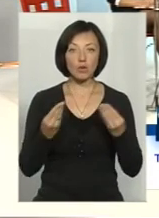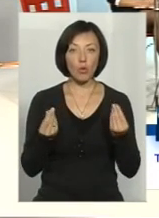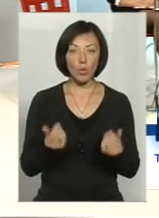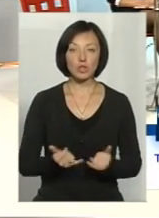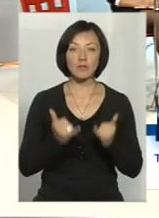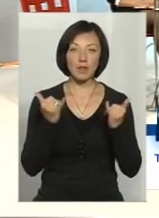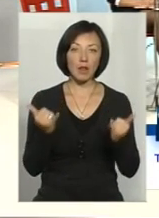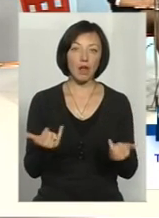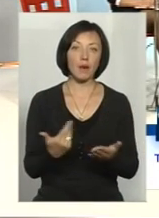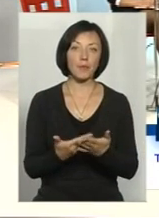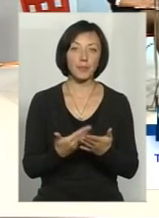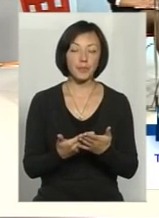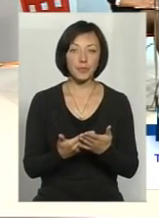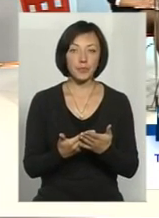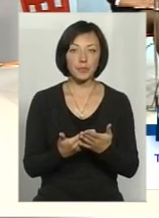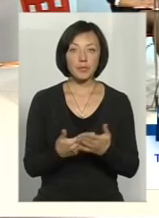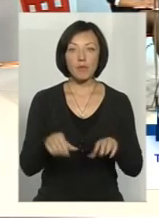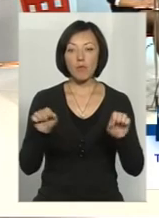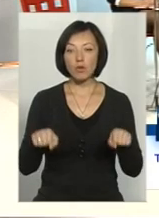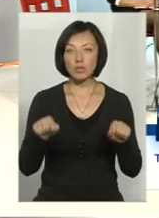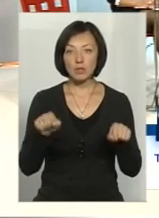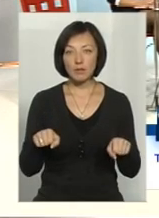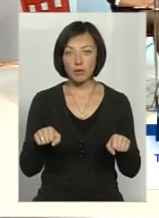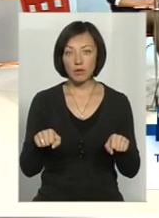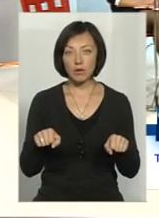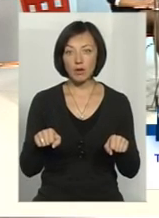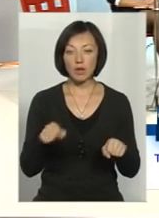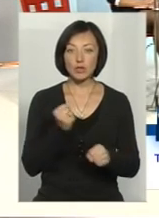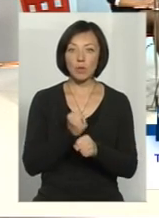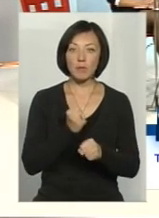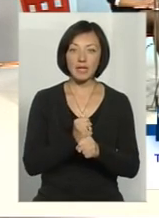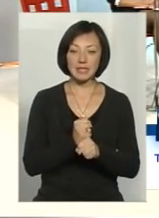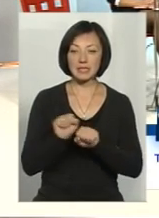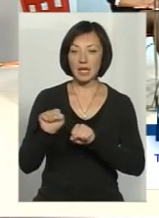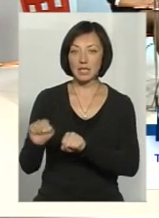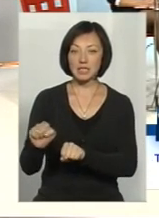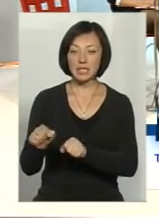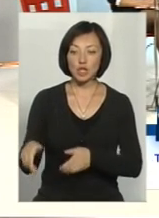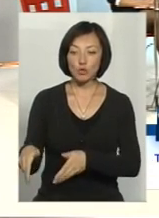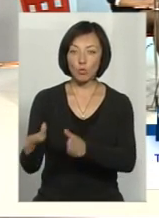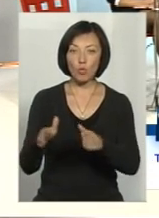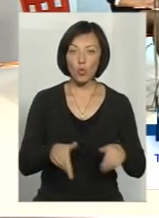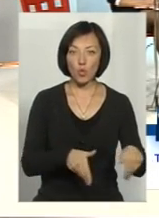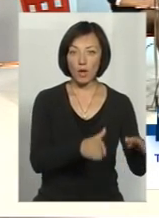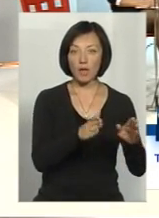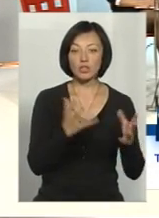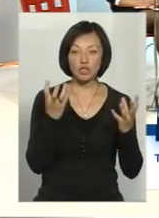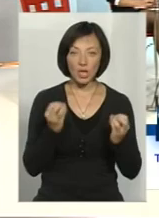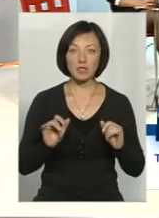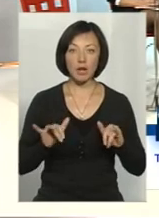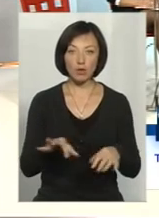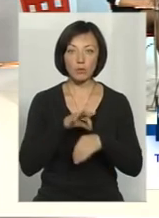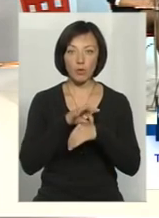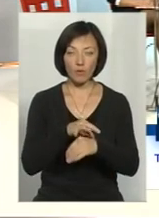скажімо, для того, аби, можливо, обирати, зробити ті захисні смуги, і ще якийсь ряд заходів проводити.